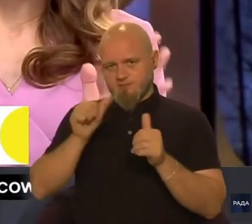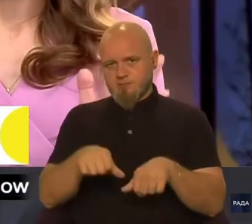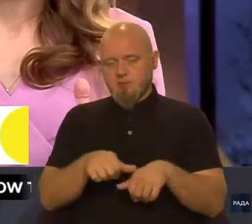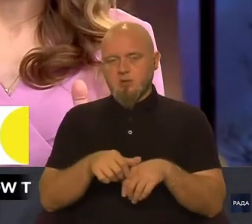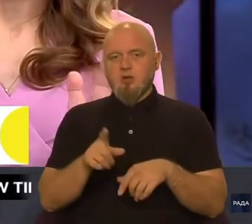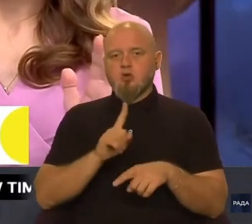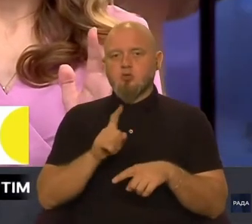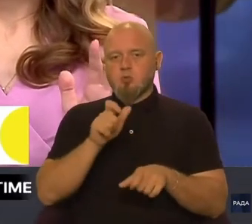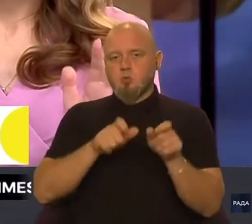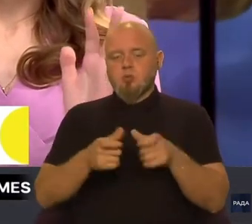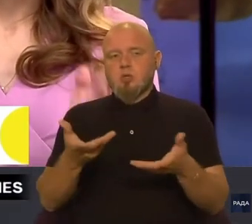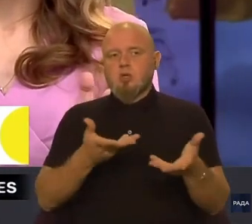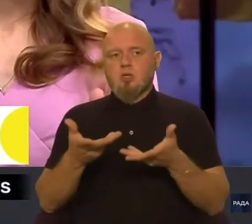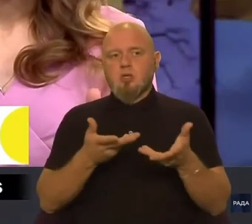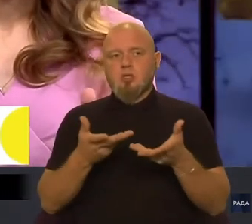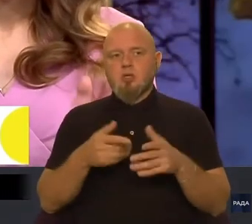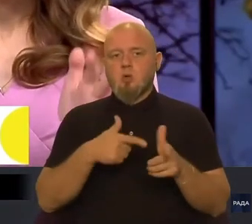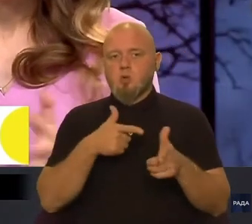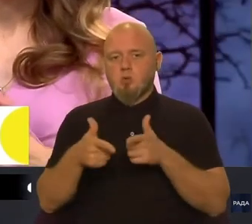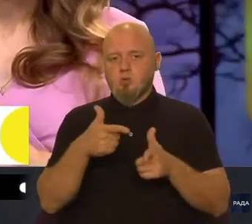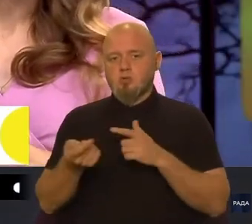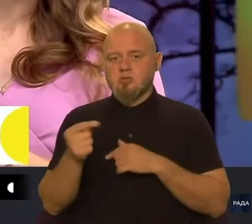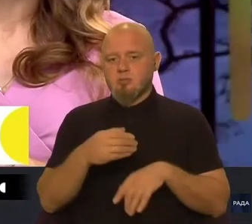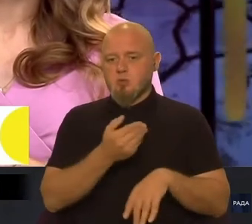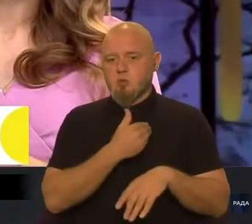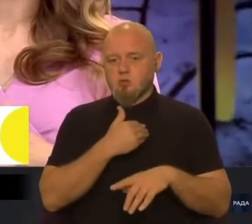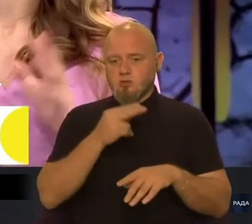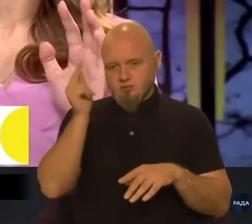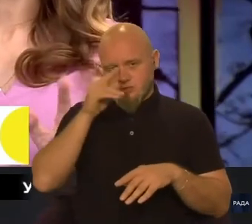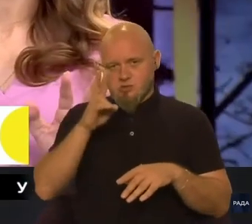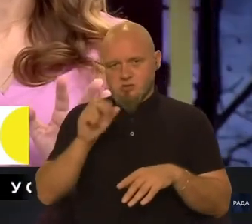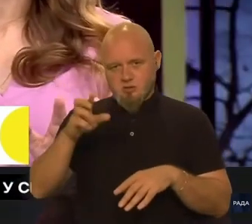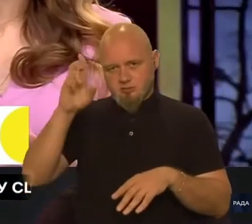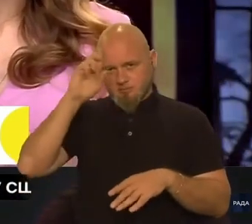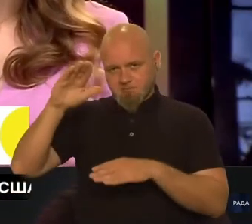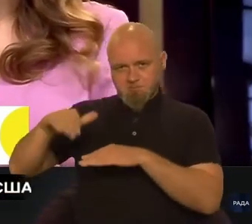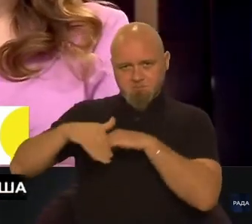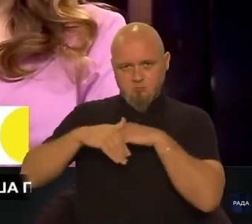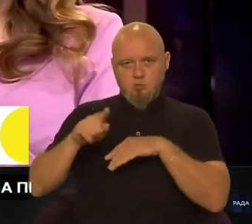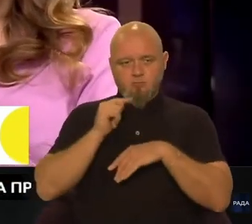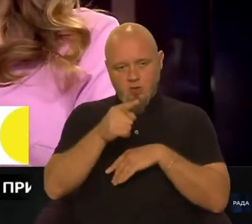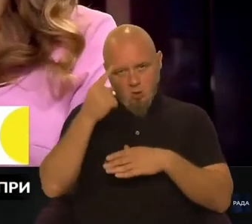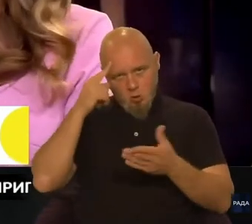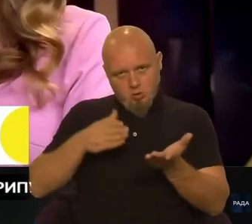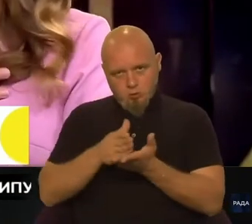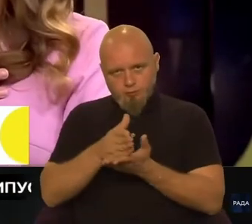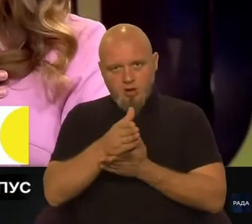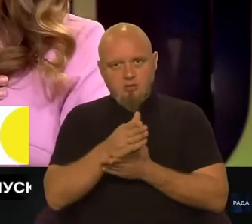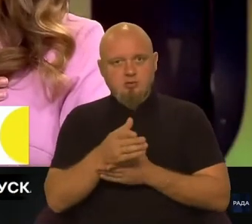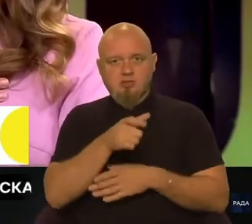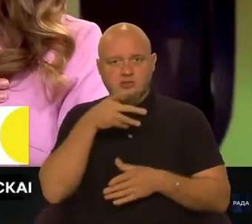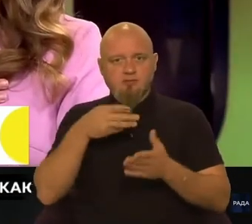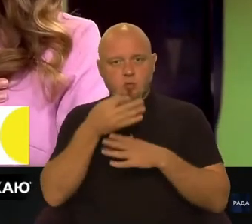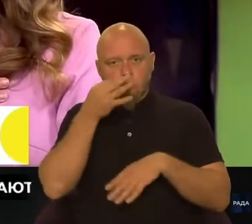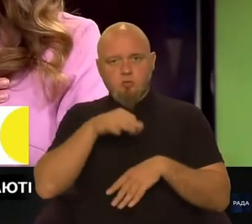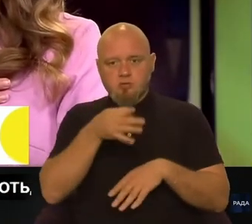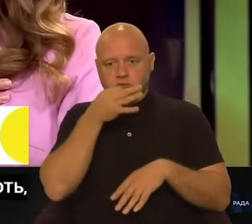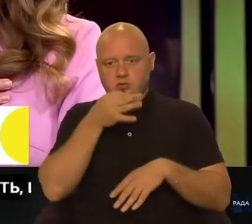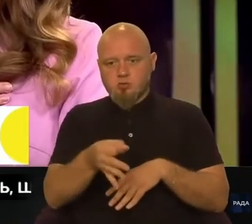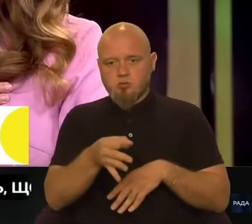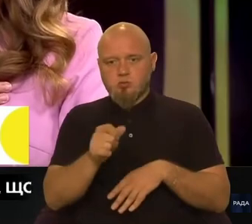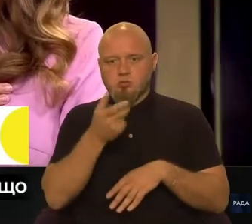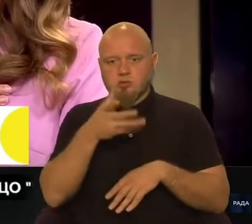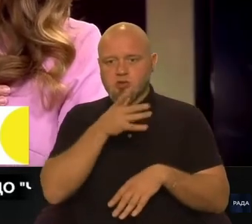Знову ж таки, щоб люди, які готуються, саме хочуть вчитись на бюджеті, щоб вони орієнтувались. З свого досвіду скажу,